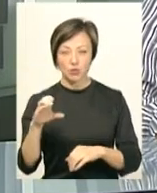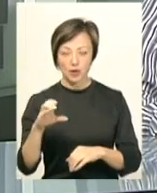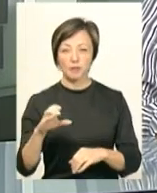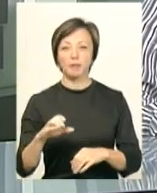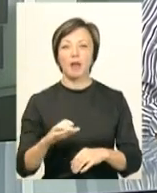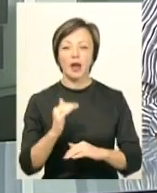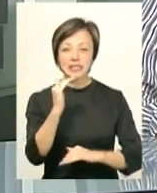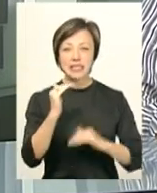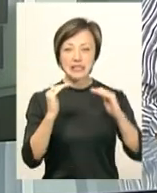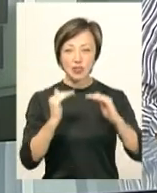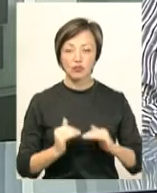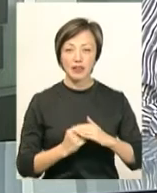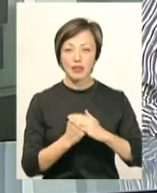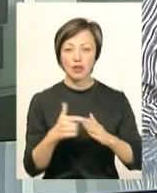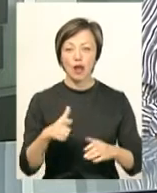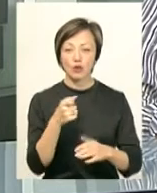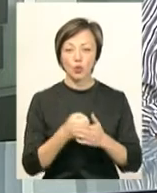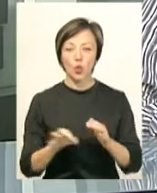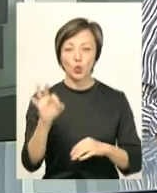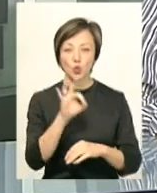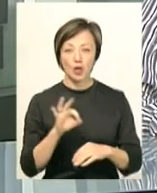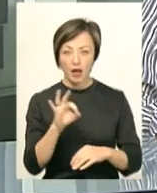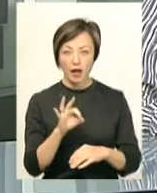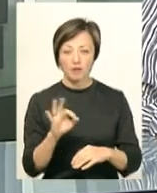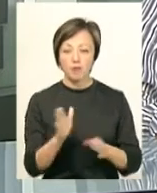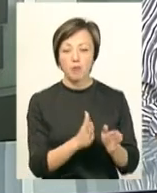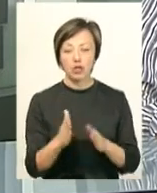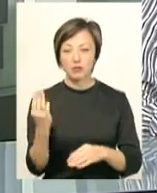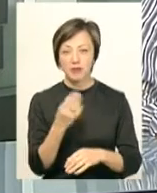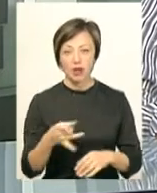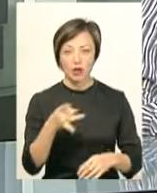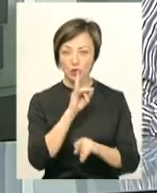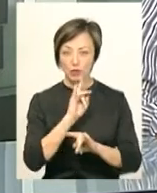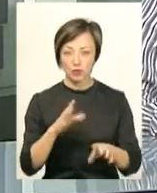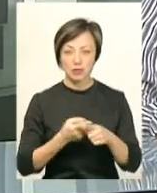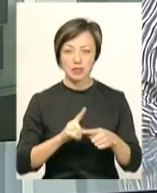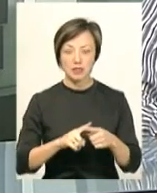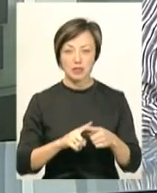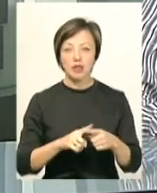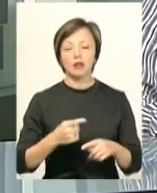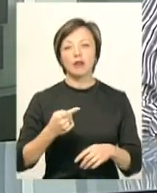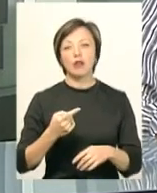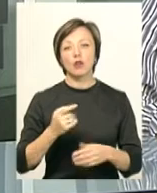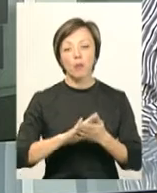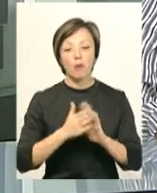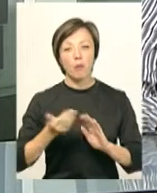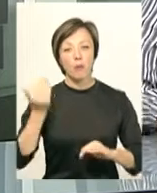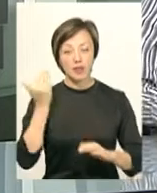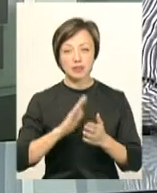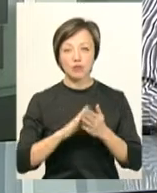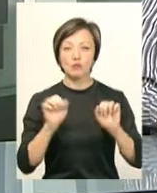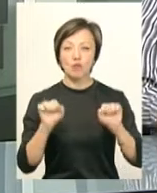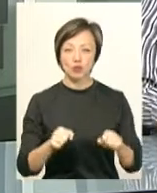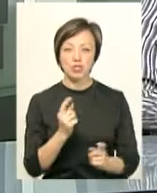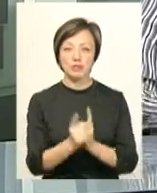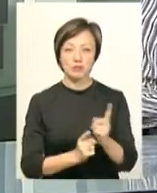А знижувати тиск газу до нуля в газорозподільній мережі шепетівки та району не будуть. Нагадаємо, домовленості попередні, тож ситуація